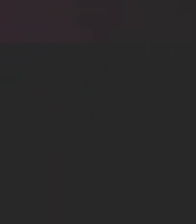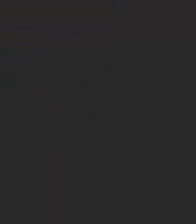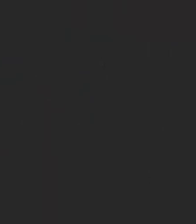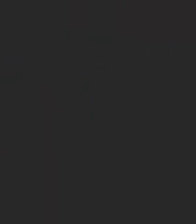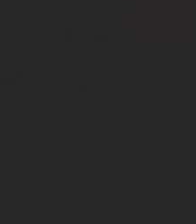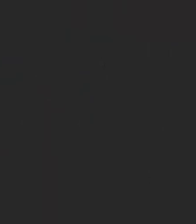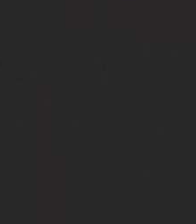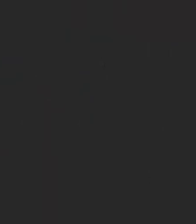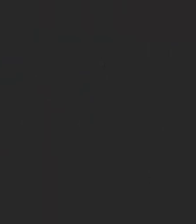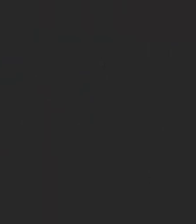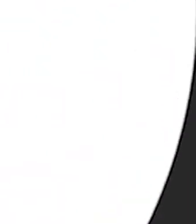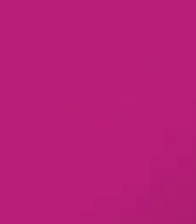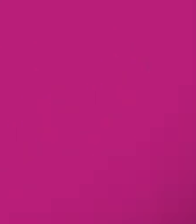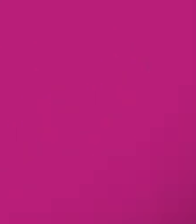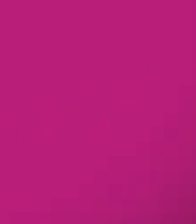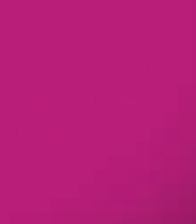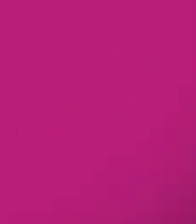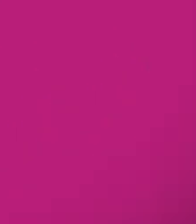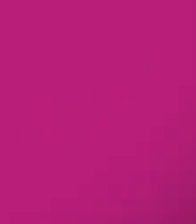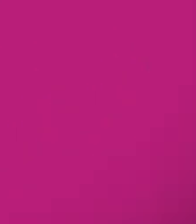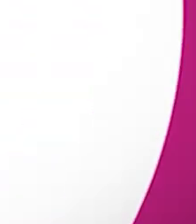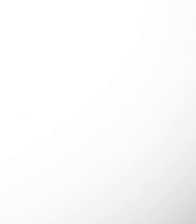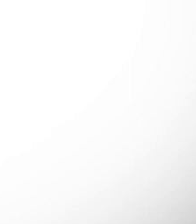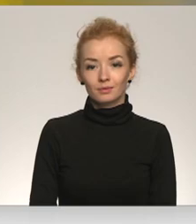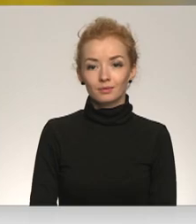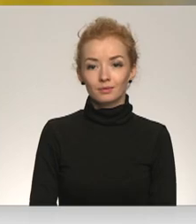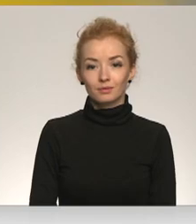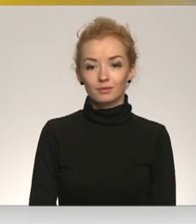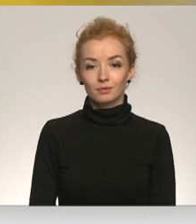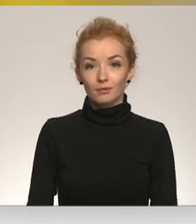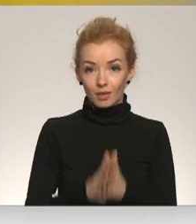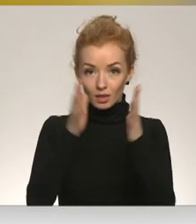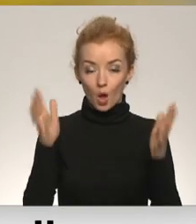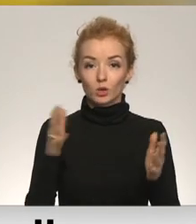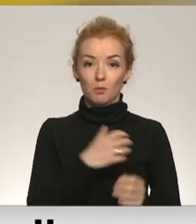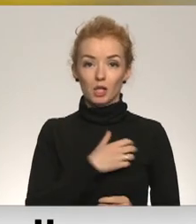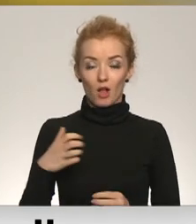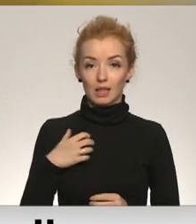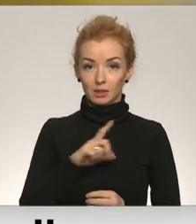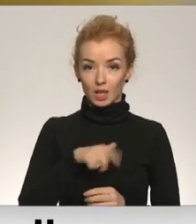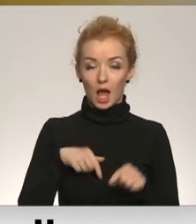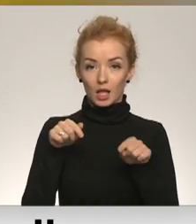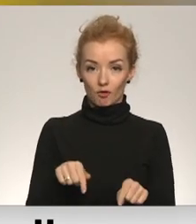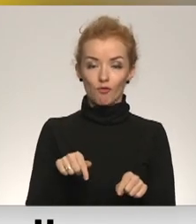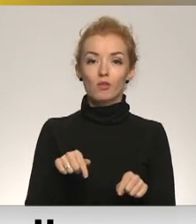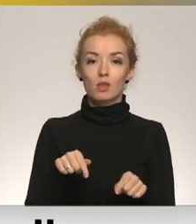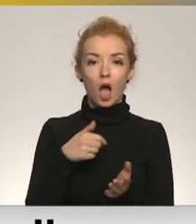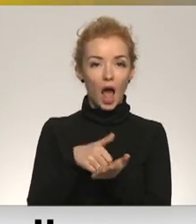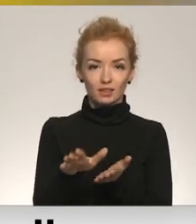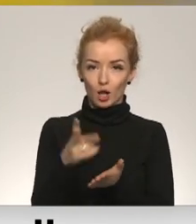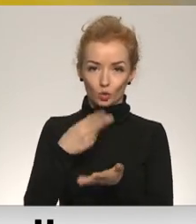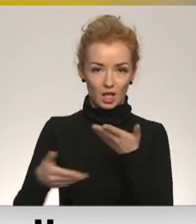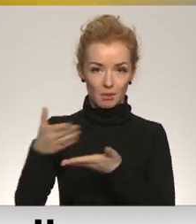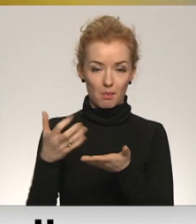Re! Viss ēters ir te! Daudzas pašvaldības Latvijās šobrīd atsakās no sadarbības ar